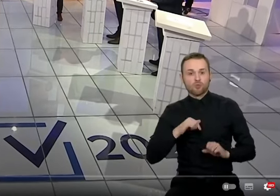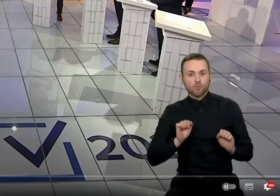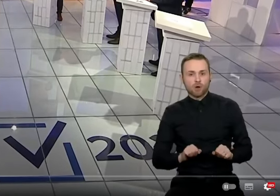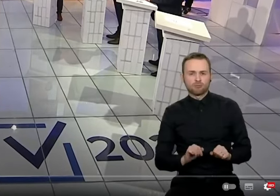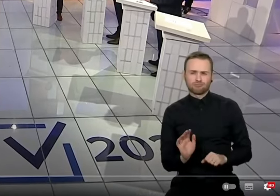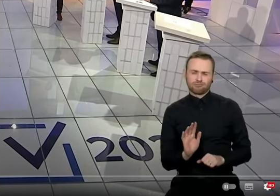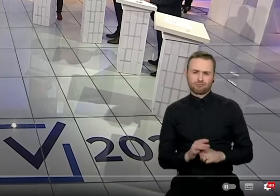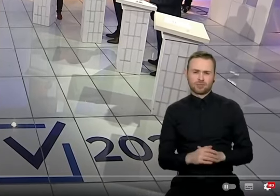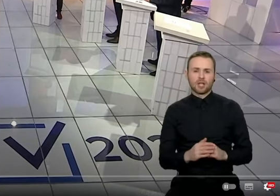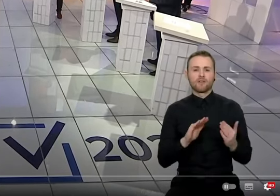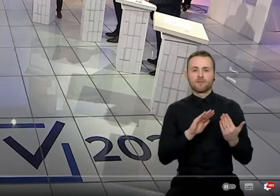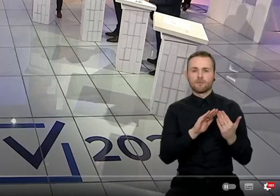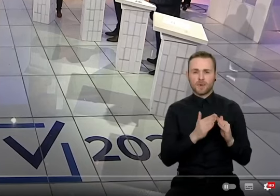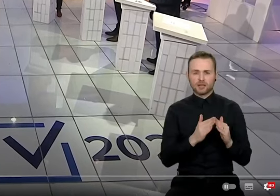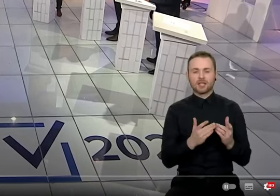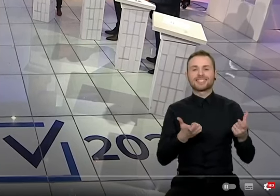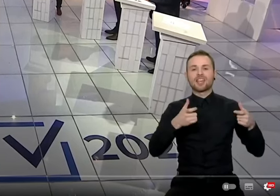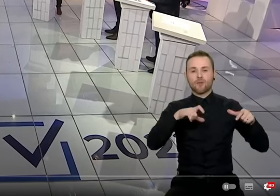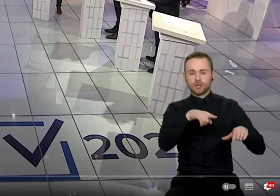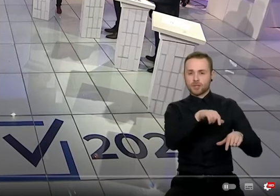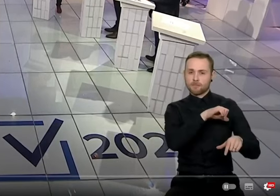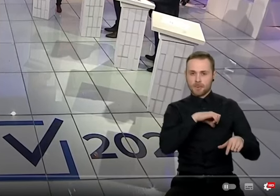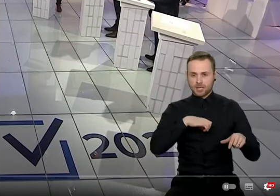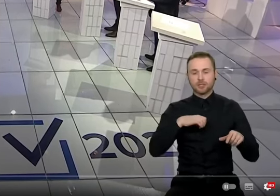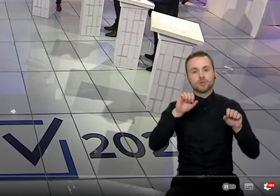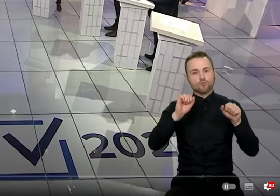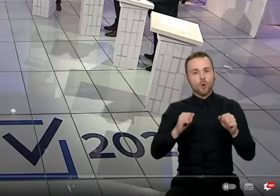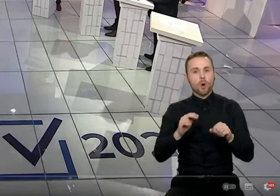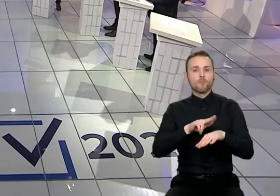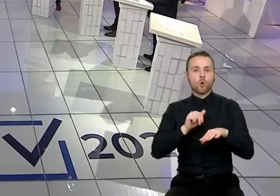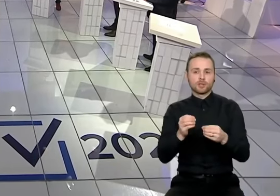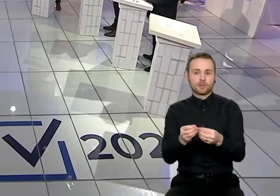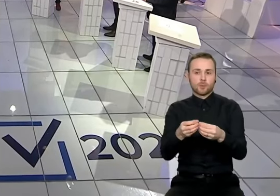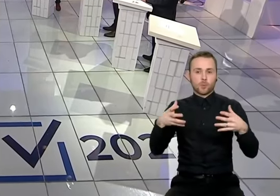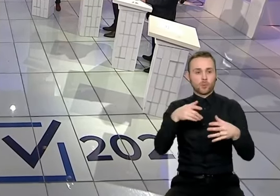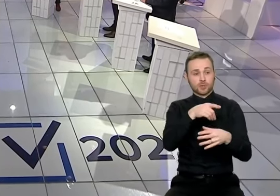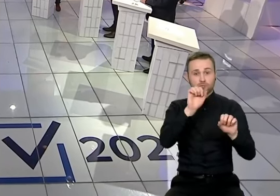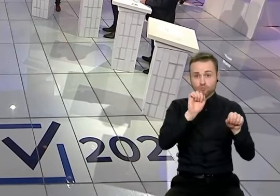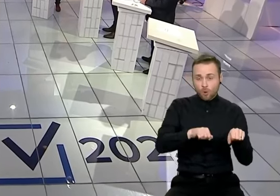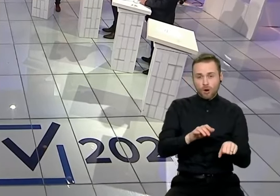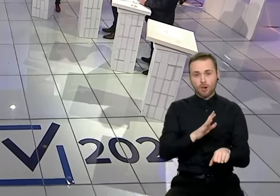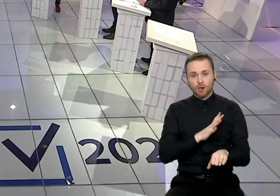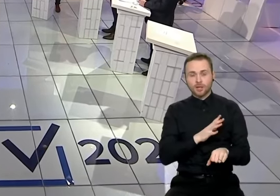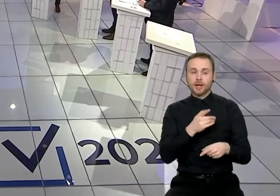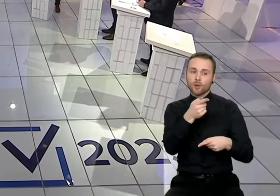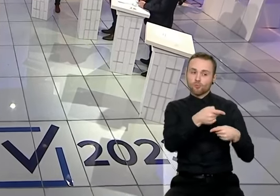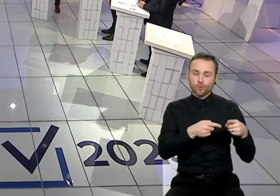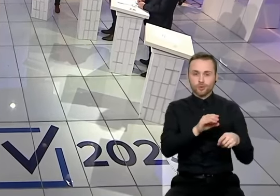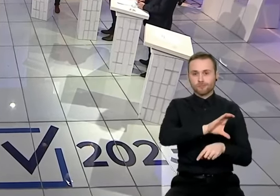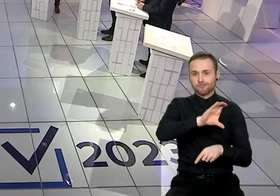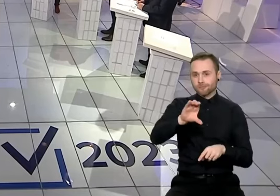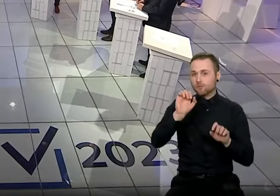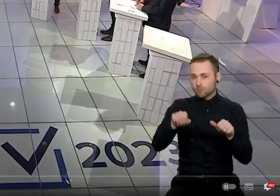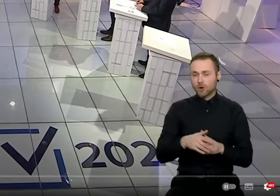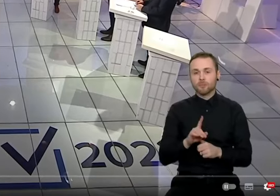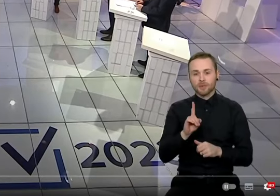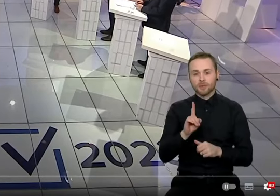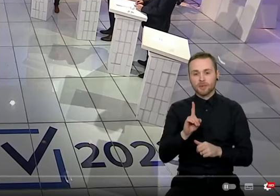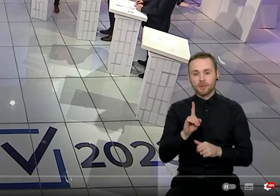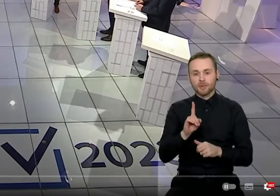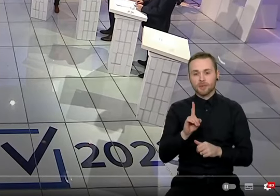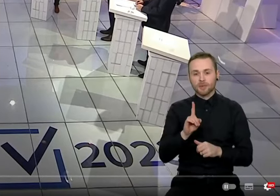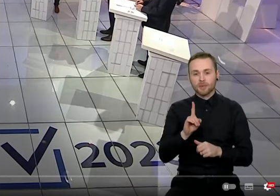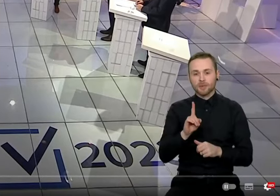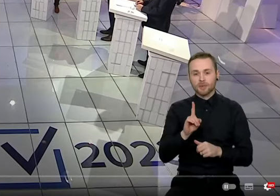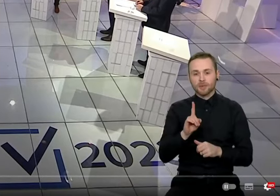Tai kiek saivaldybė gali prisidėti? Mėgo, čia buvo mano viena šių teorijų, gal tokia, kad vaikai